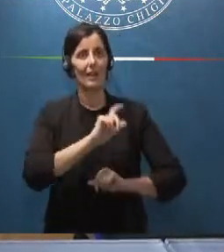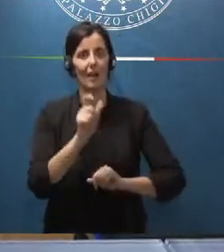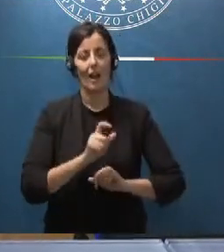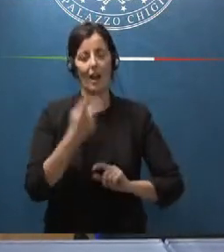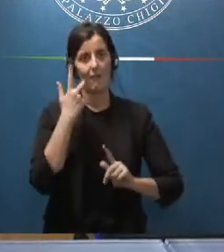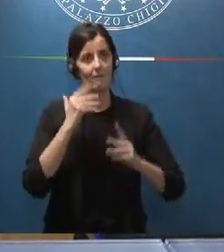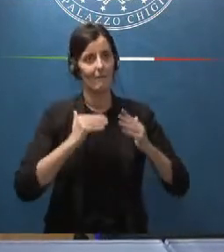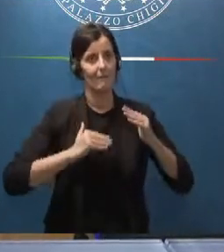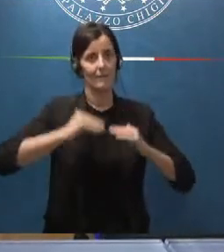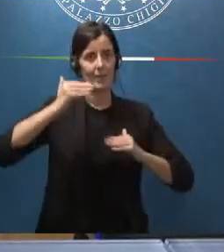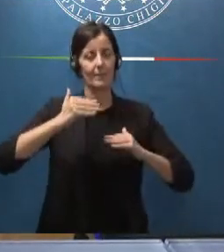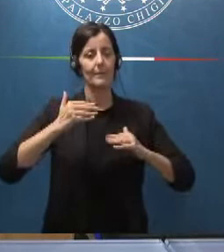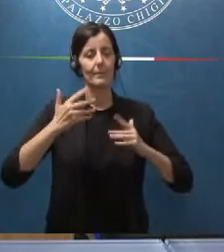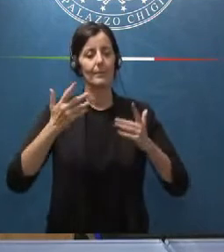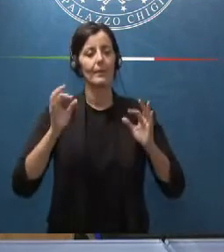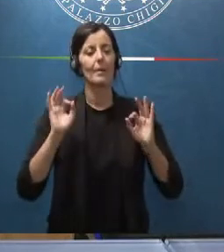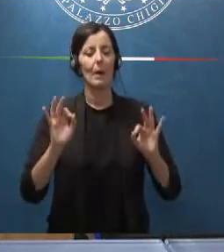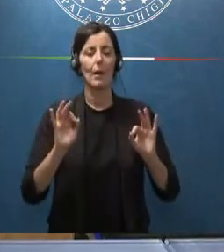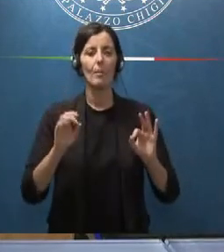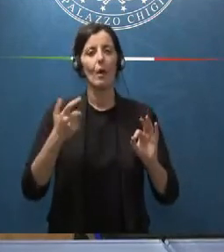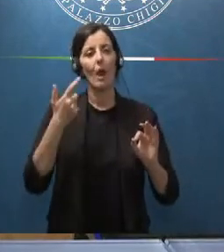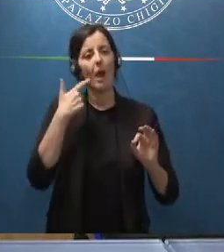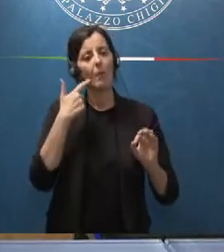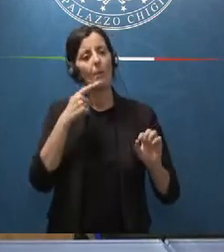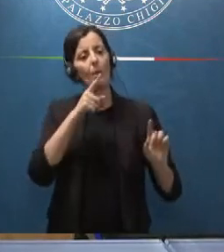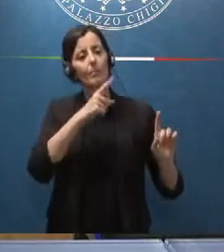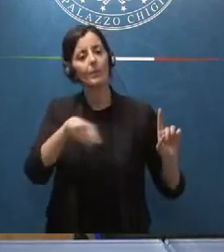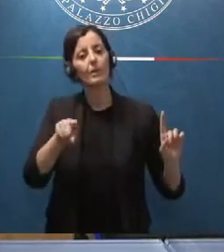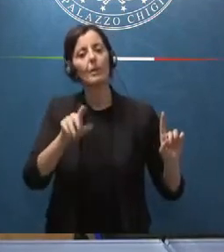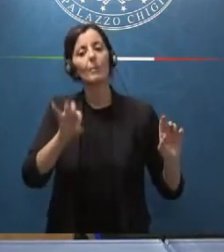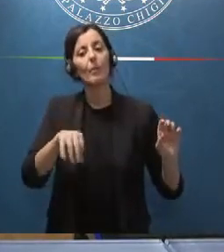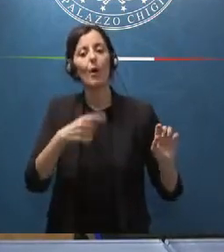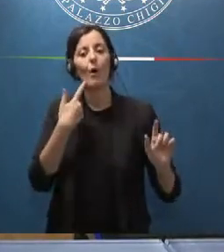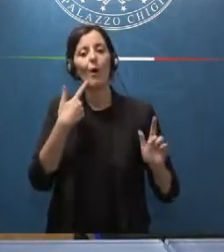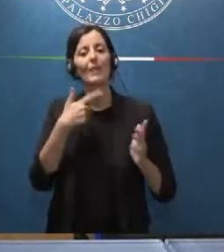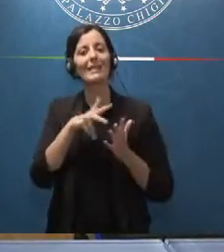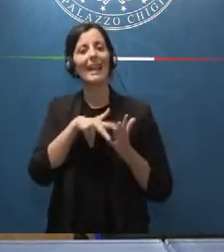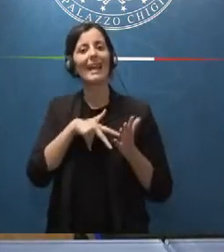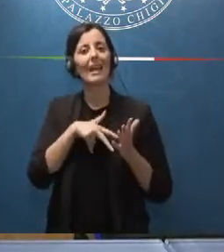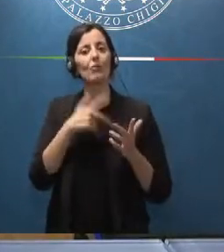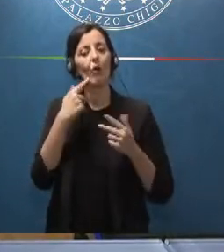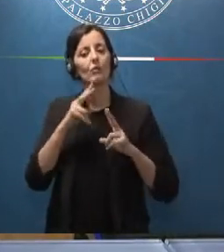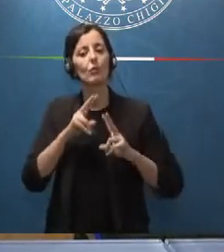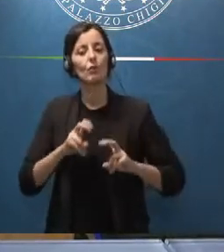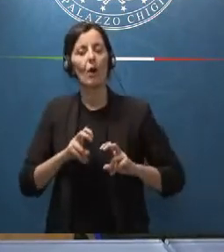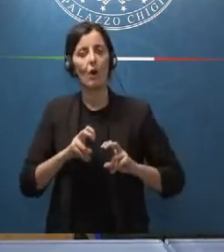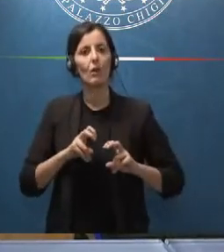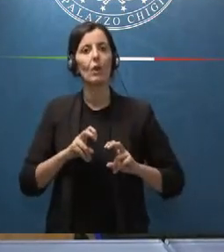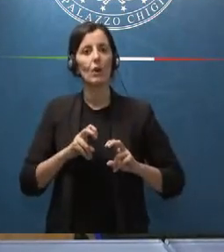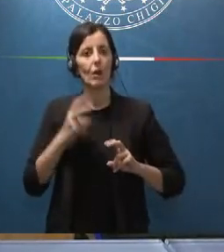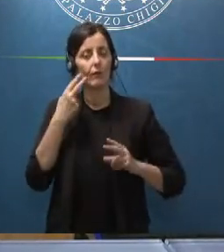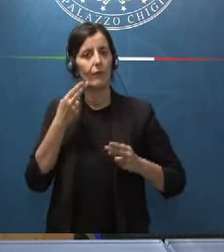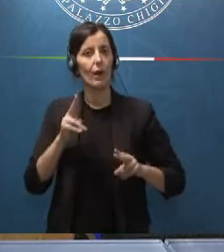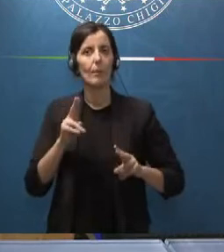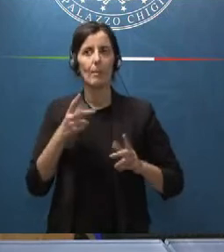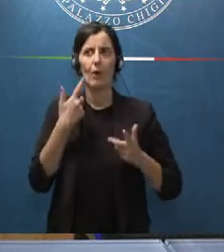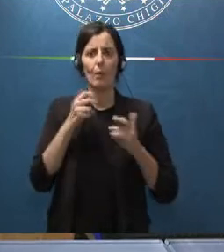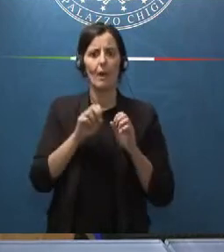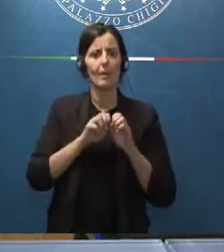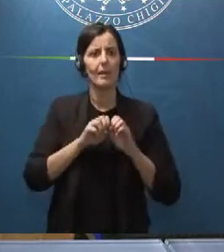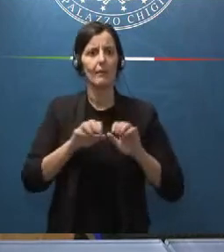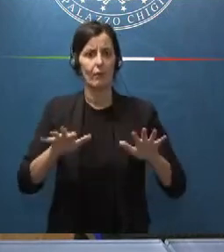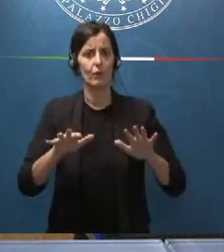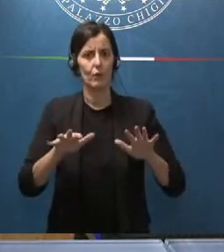massima ma soprattutto è stato notificato violando il segreto istruttorio attraverso una diffusione